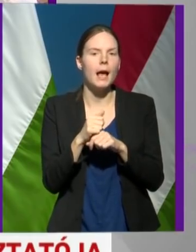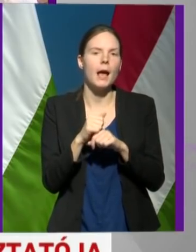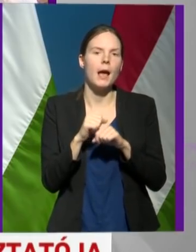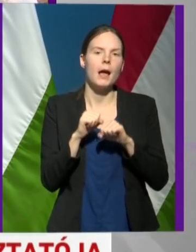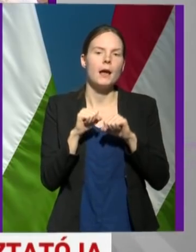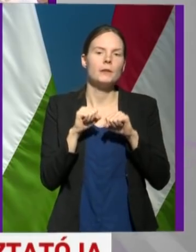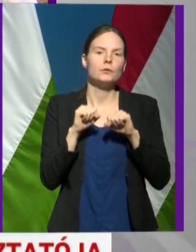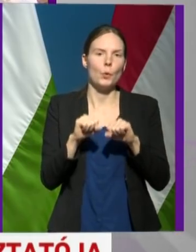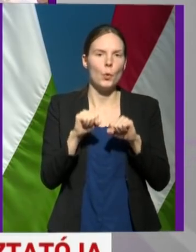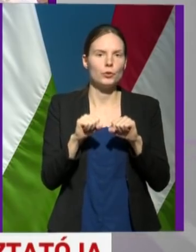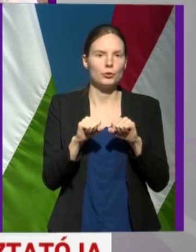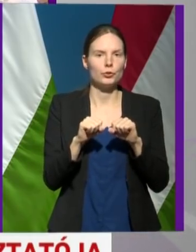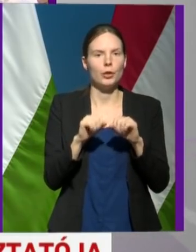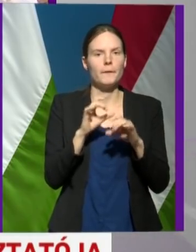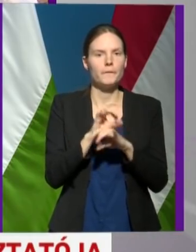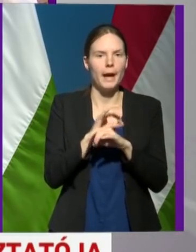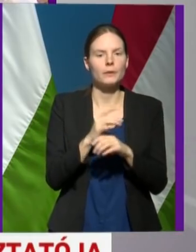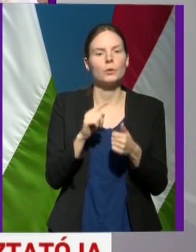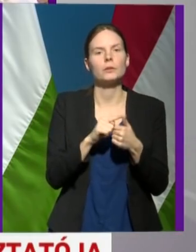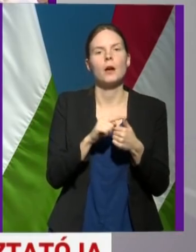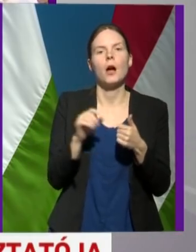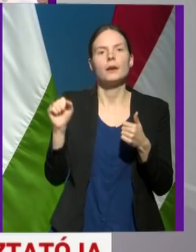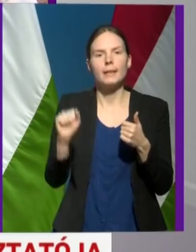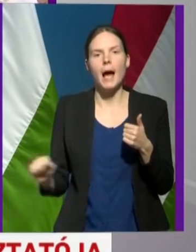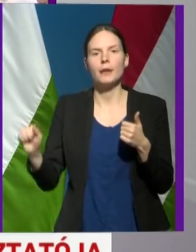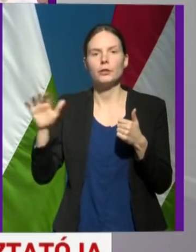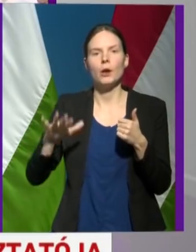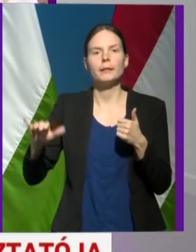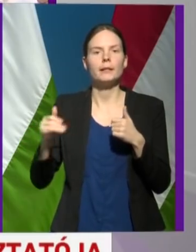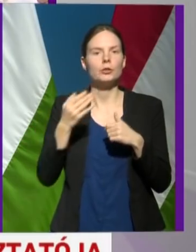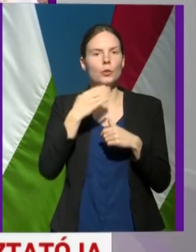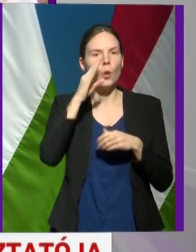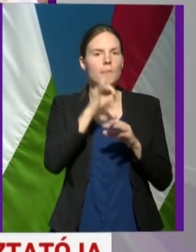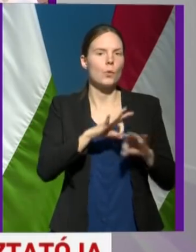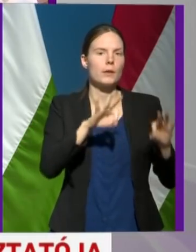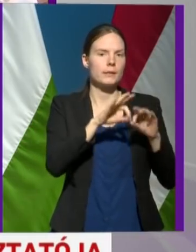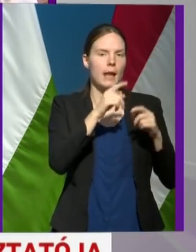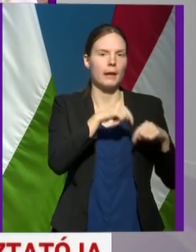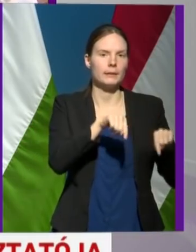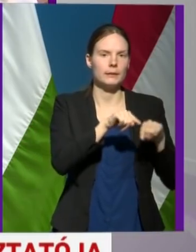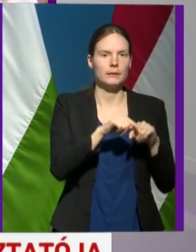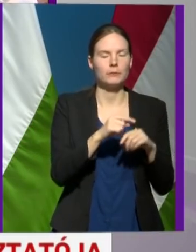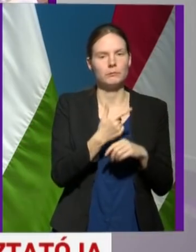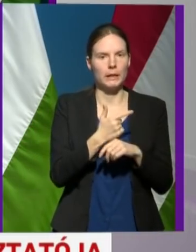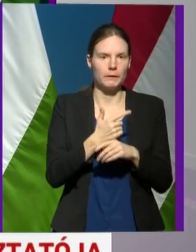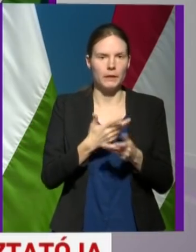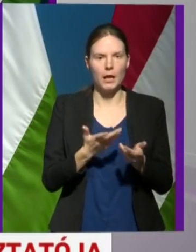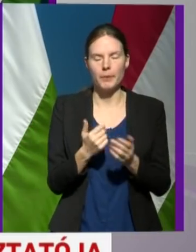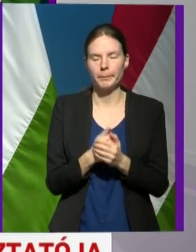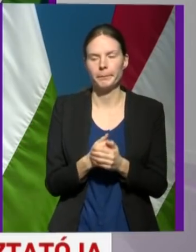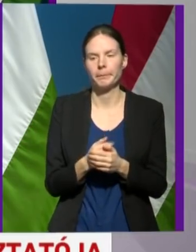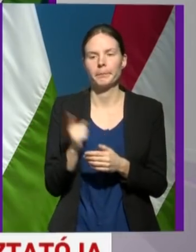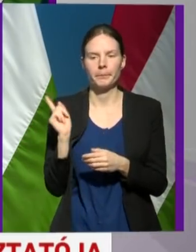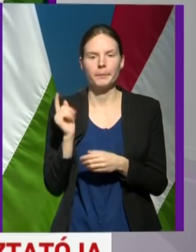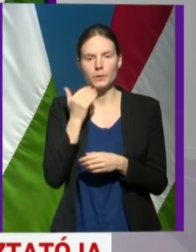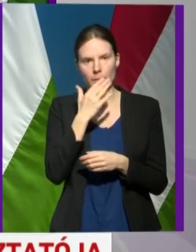fertőz az ázsiai, meg az olaszországi. Hogy ez így van-e? Köszönöm. Köszönöm szépen. Nyilván